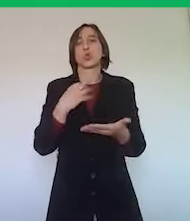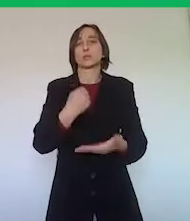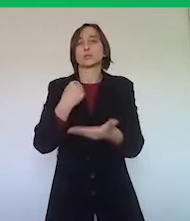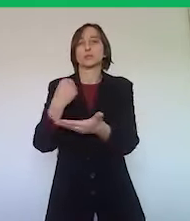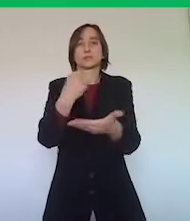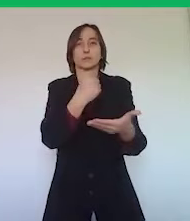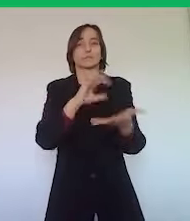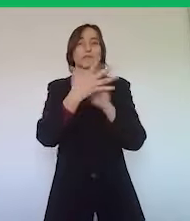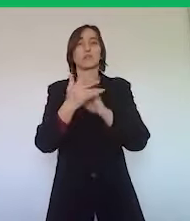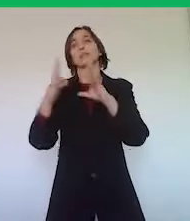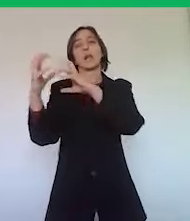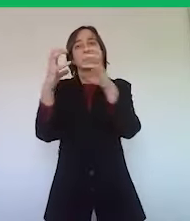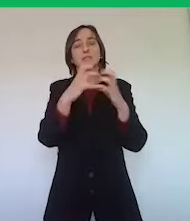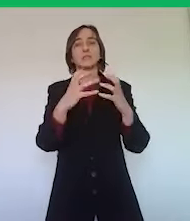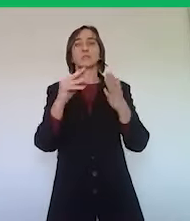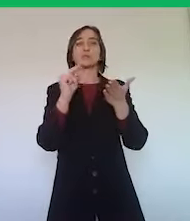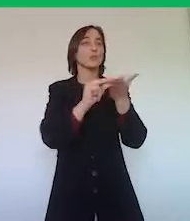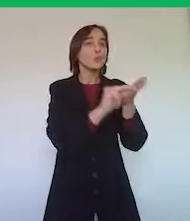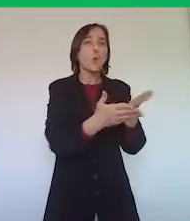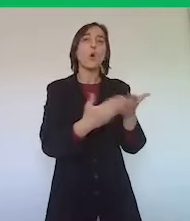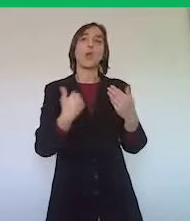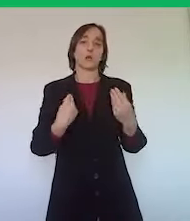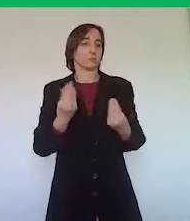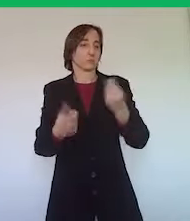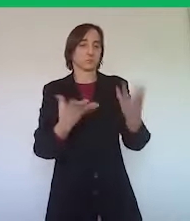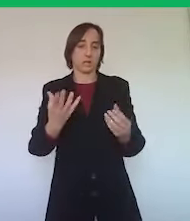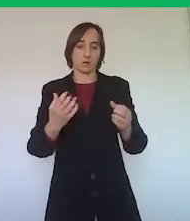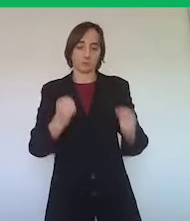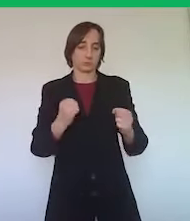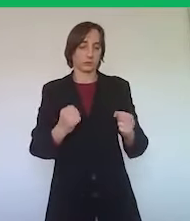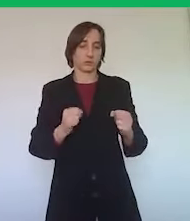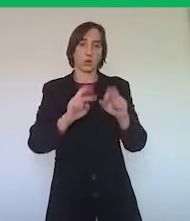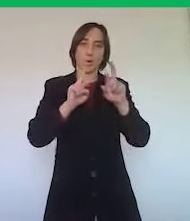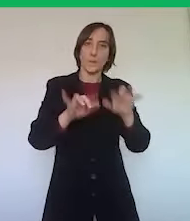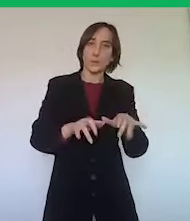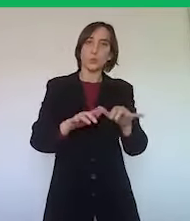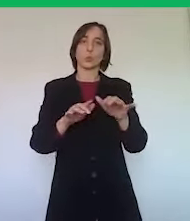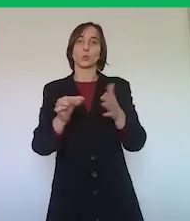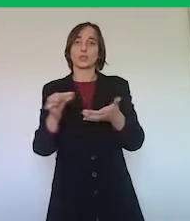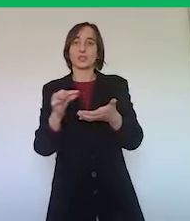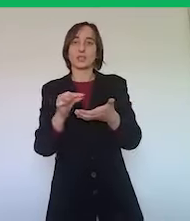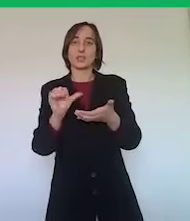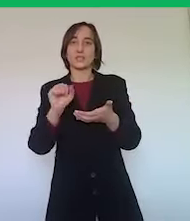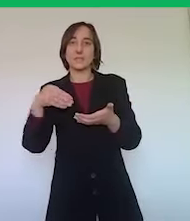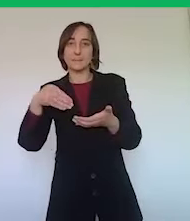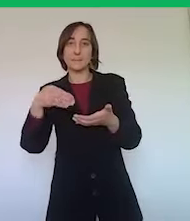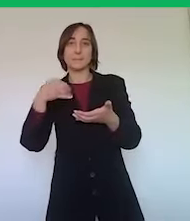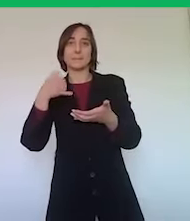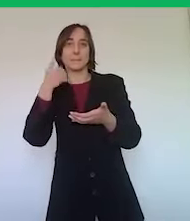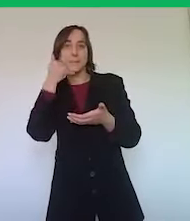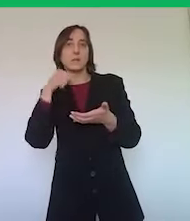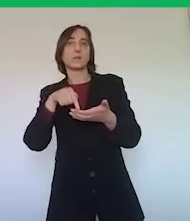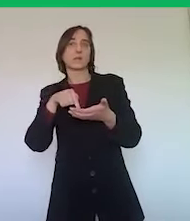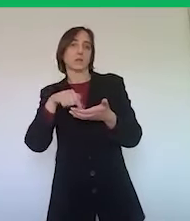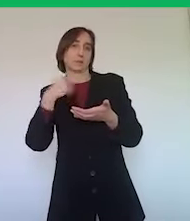dotare le aziende, le scuole, di dispositivi, quindi di computer e di schede SIM per